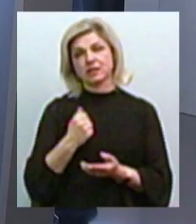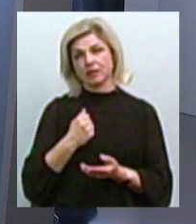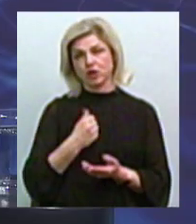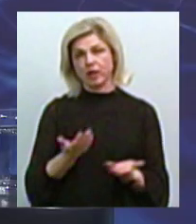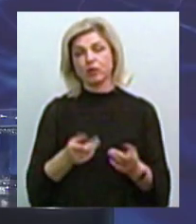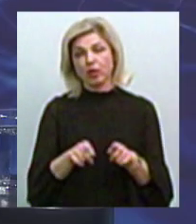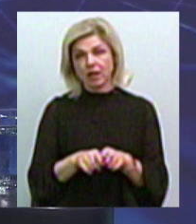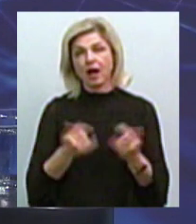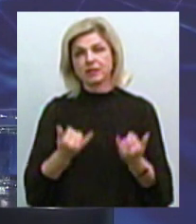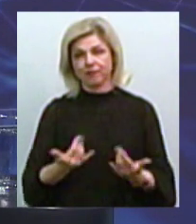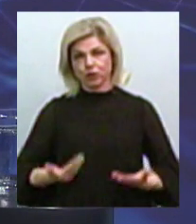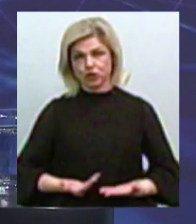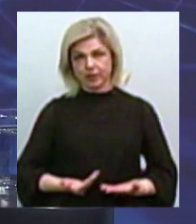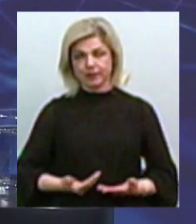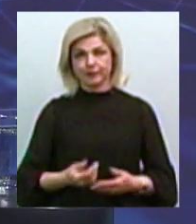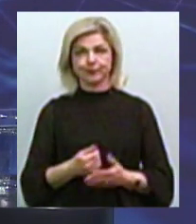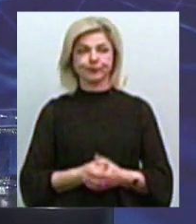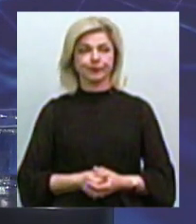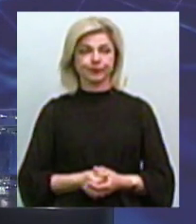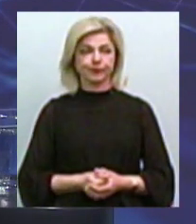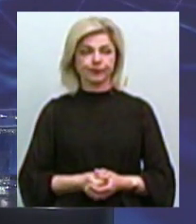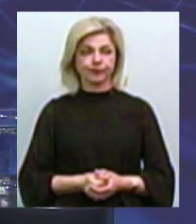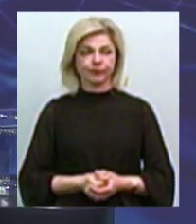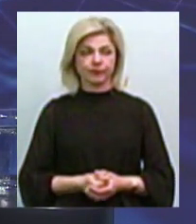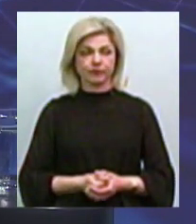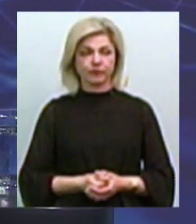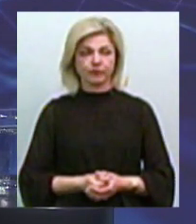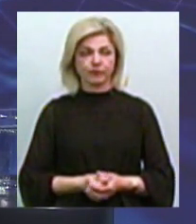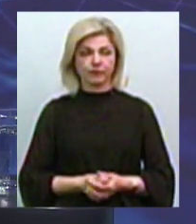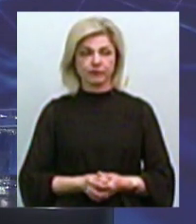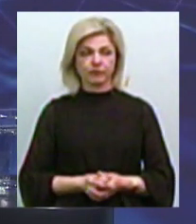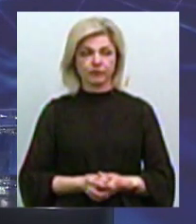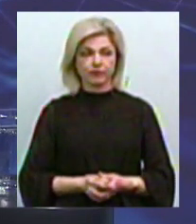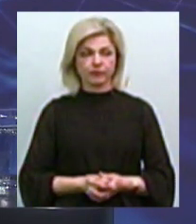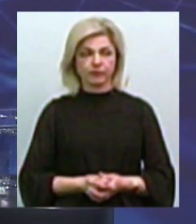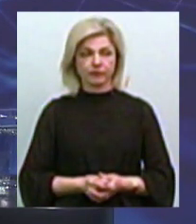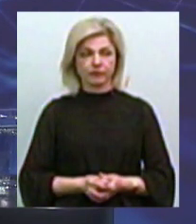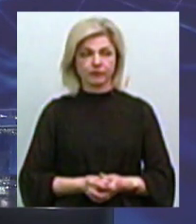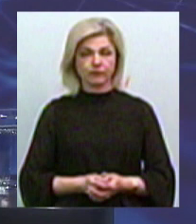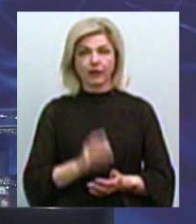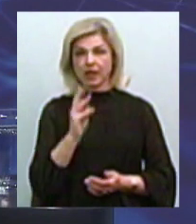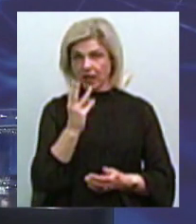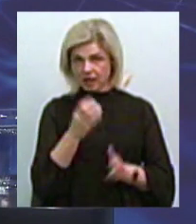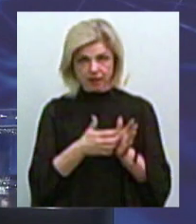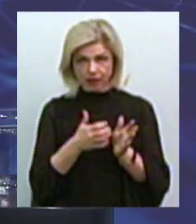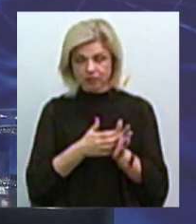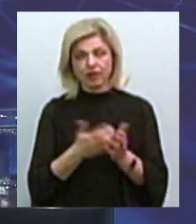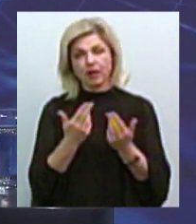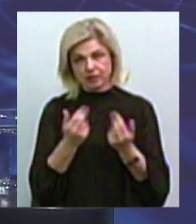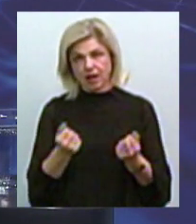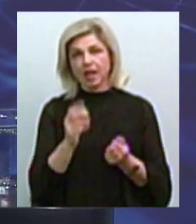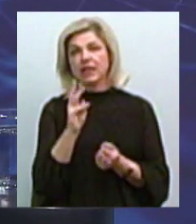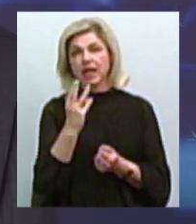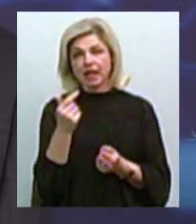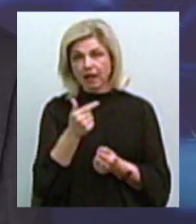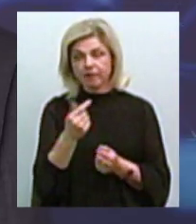життя. Тобто, вартість проїзду 3 гривні на вашу думку недостатньо. Так, вони недостатньо. Для